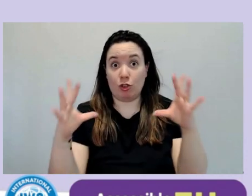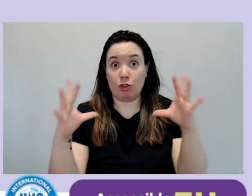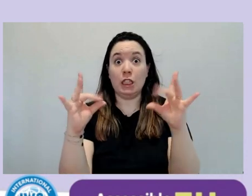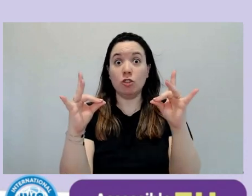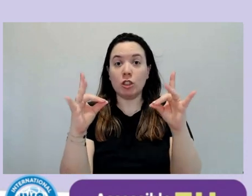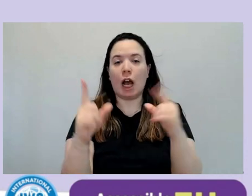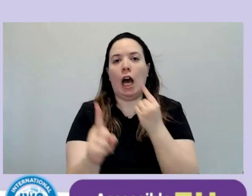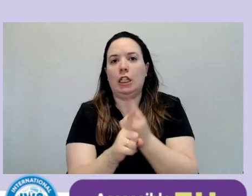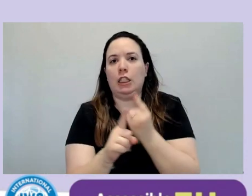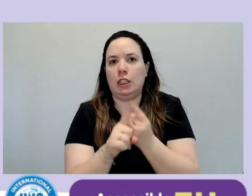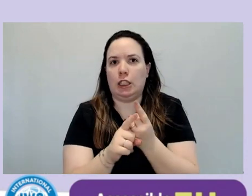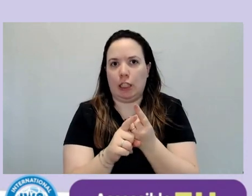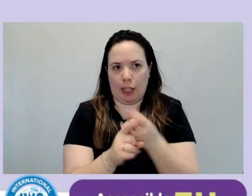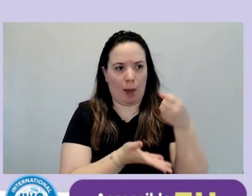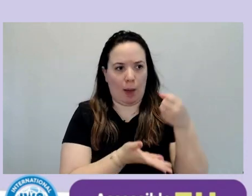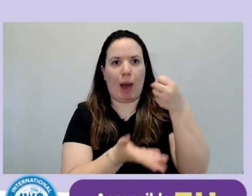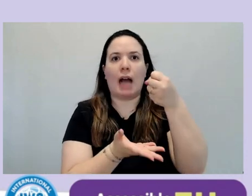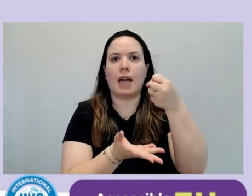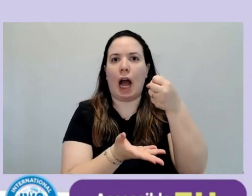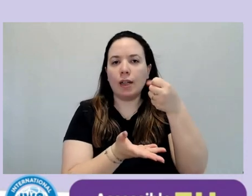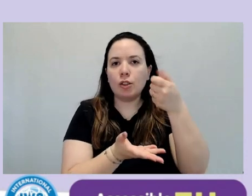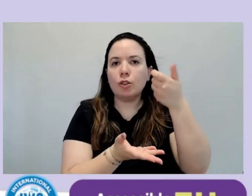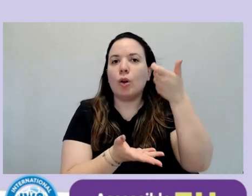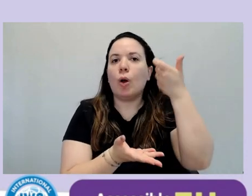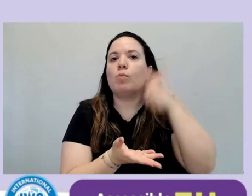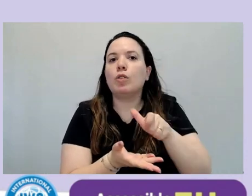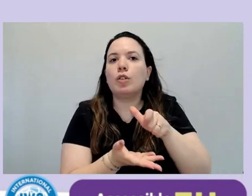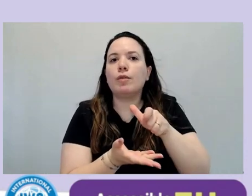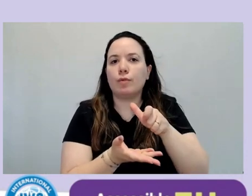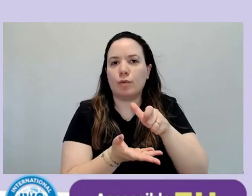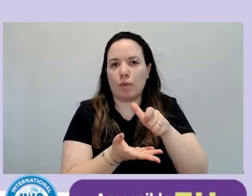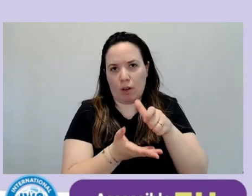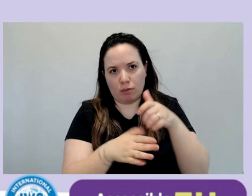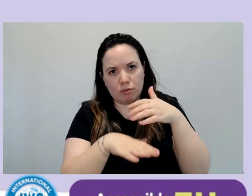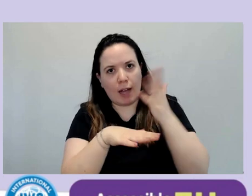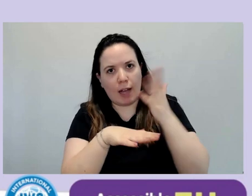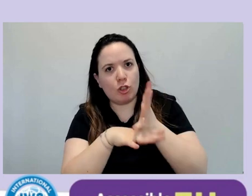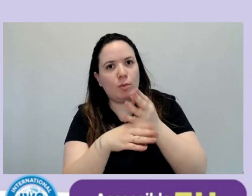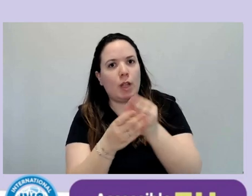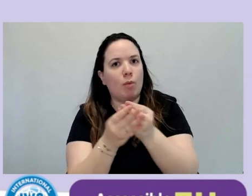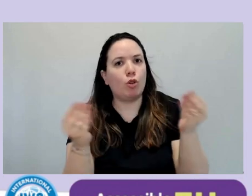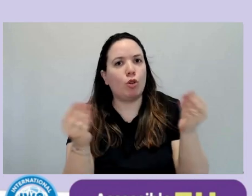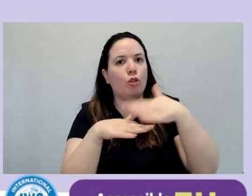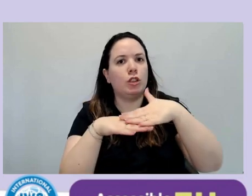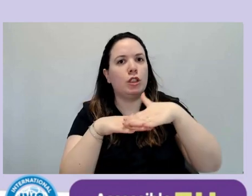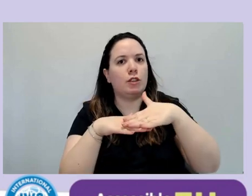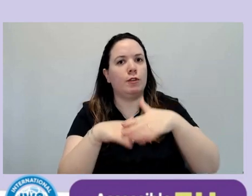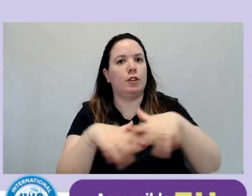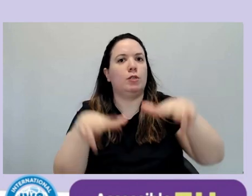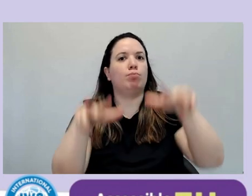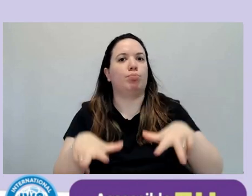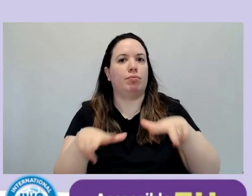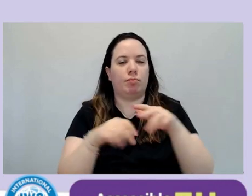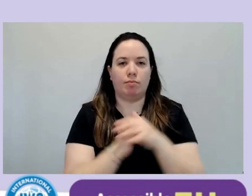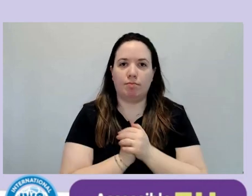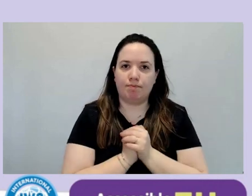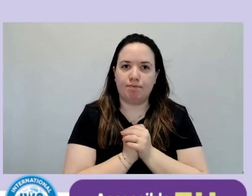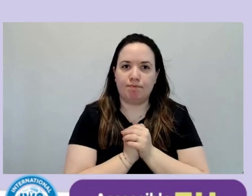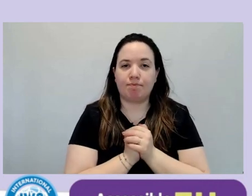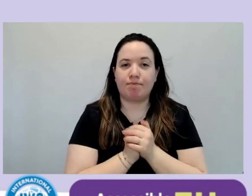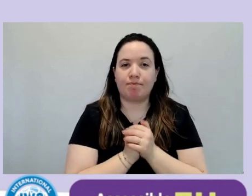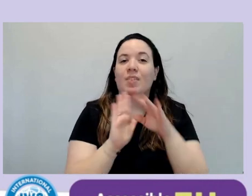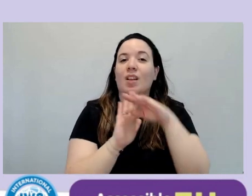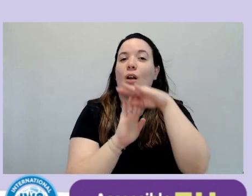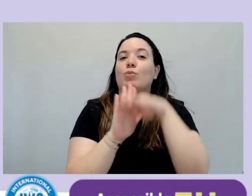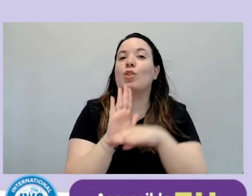per garantire l'accessibilità dei prodotti e dei servizi. Quindi il programma di oggi ve